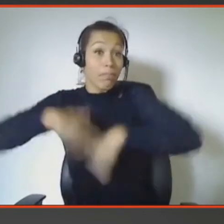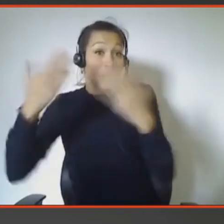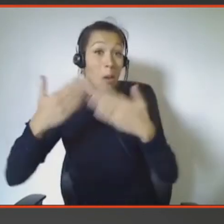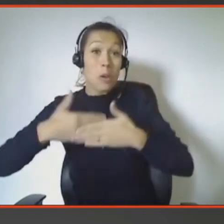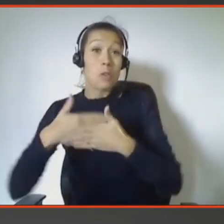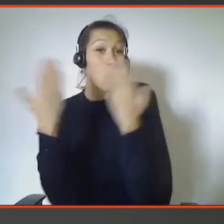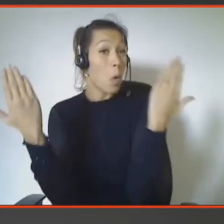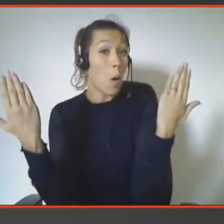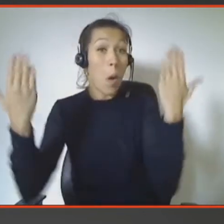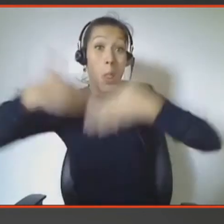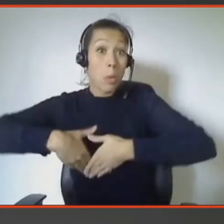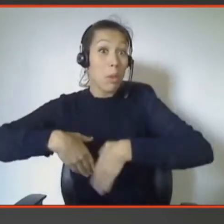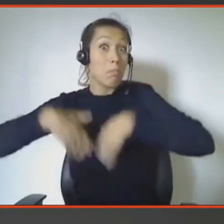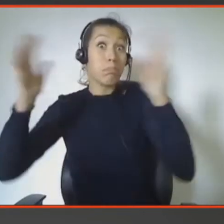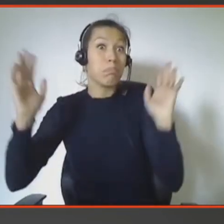Et vous avez le choix de tourner